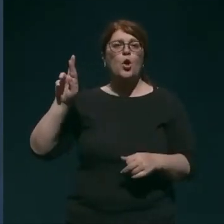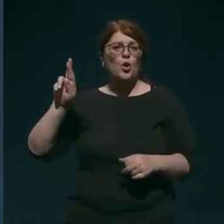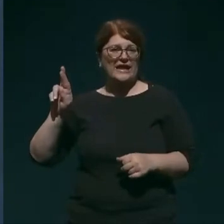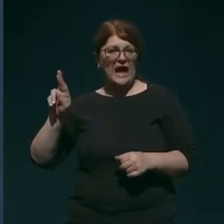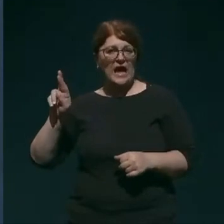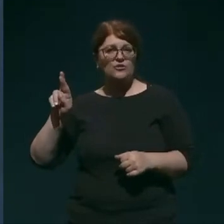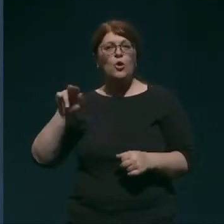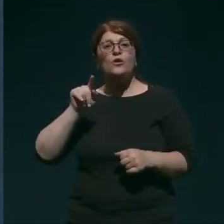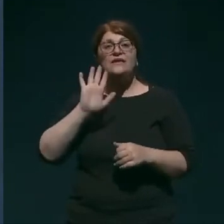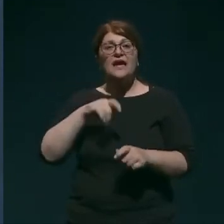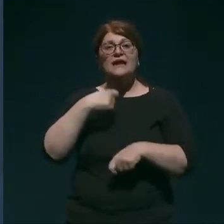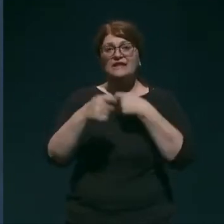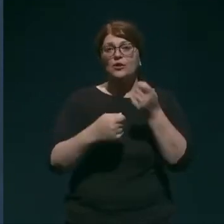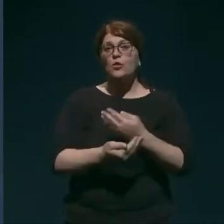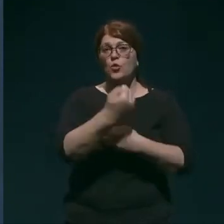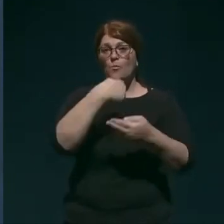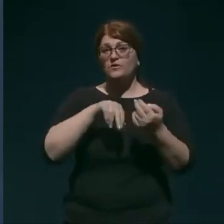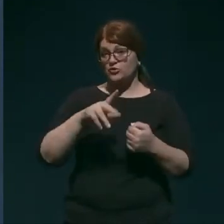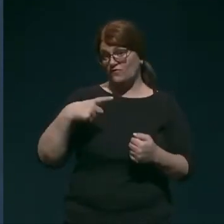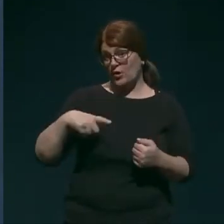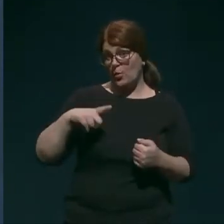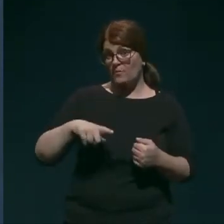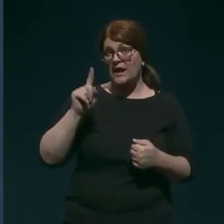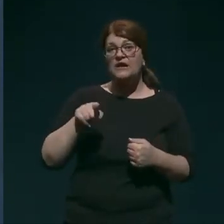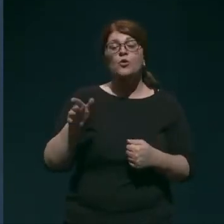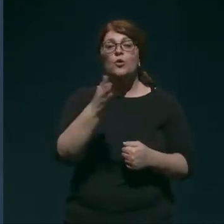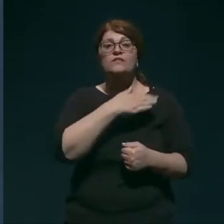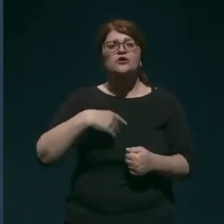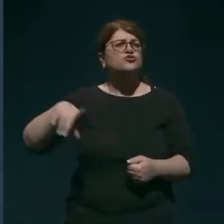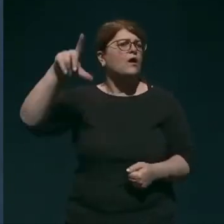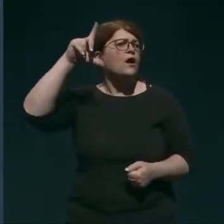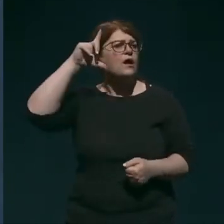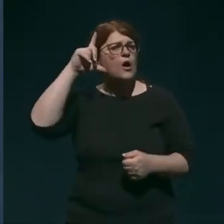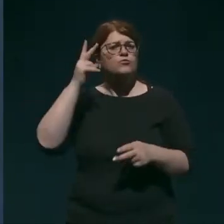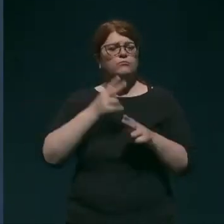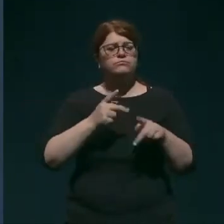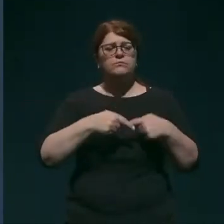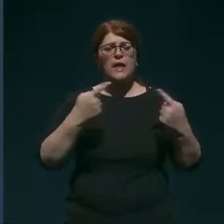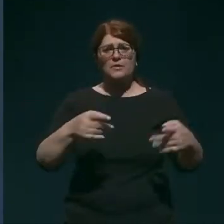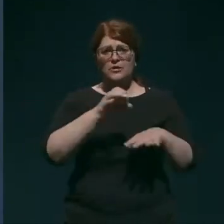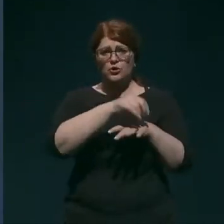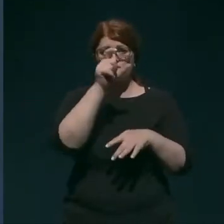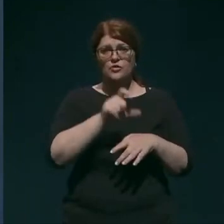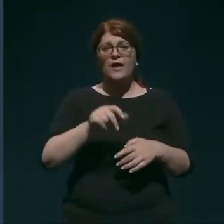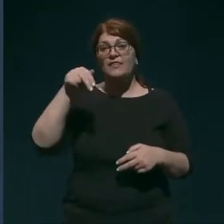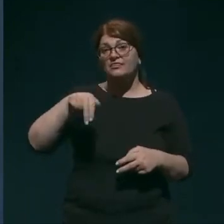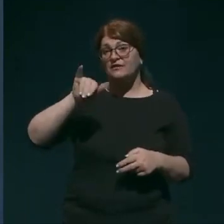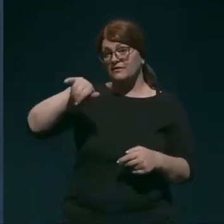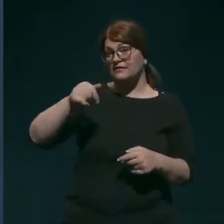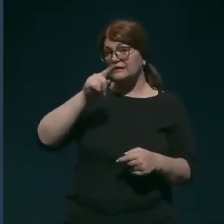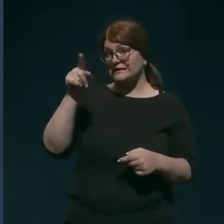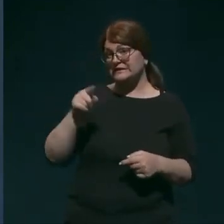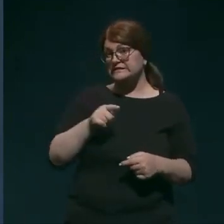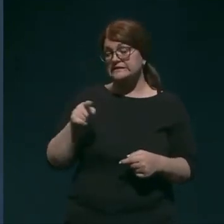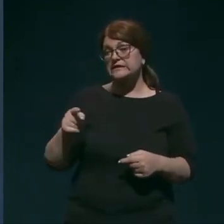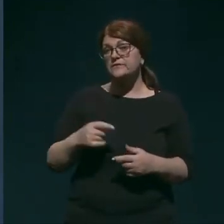ki je na delovnem obisku v Ljubljani in našega glavnega epidemiologa, Nacionalnega inštituta za javno zdravje, doktorja